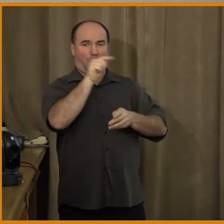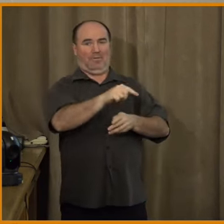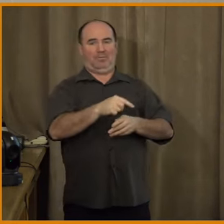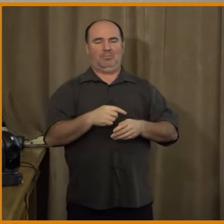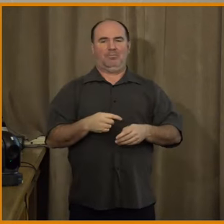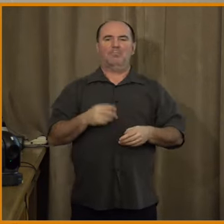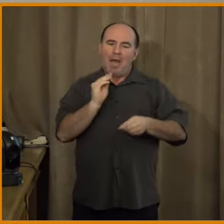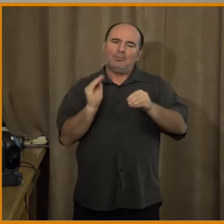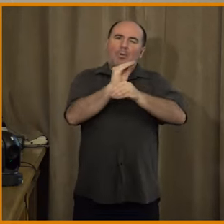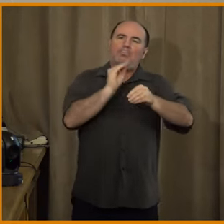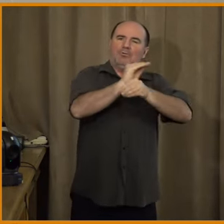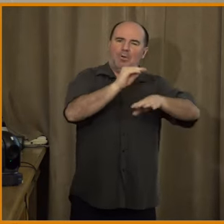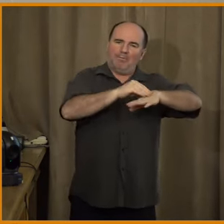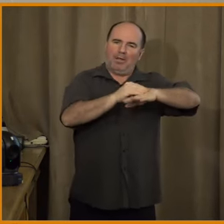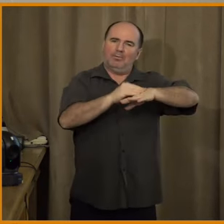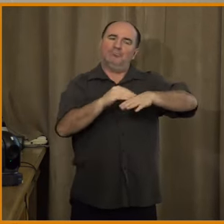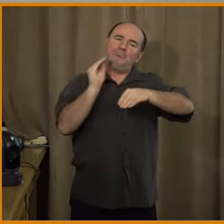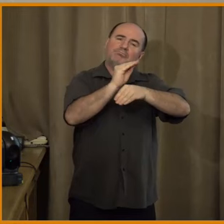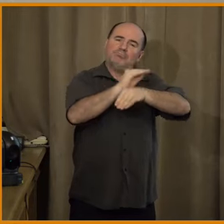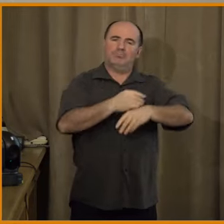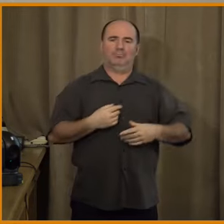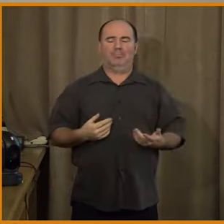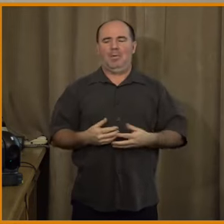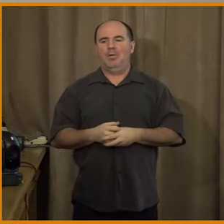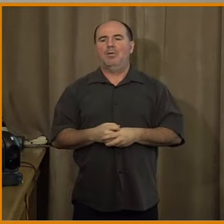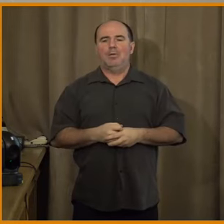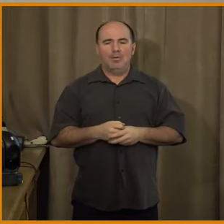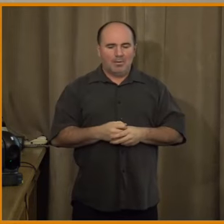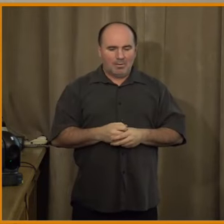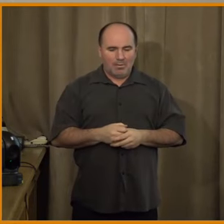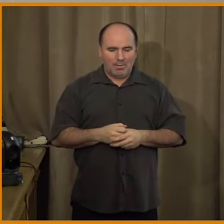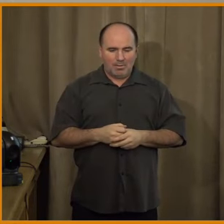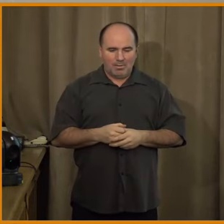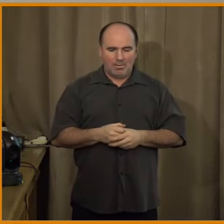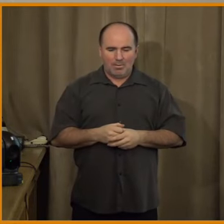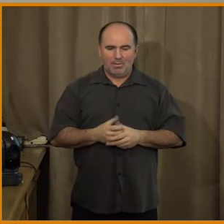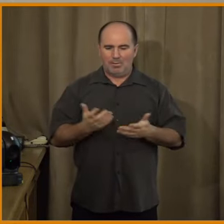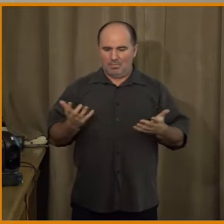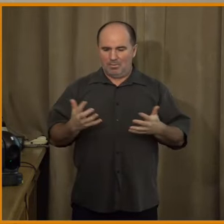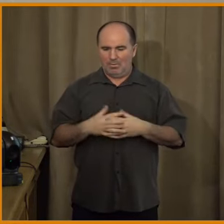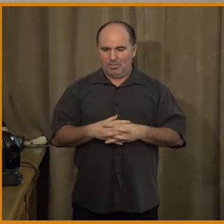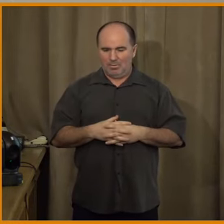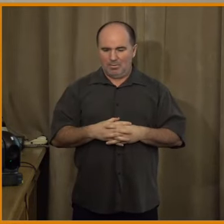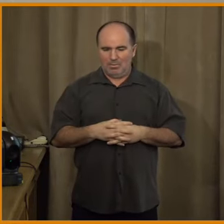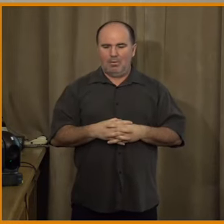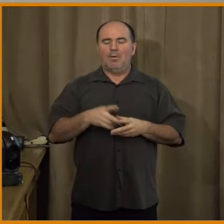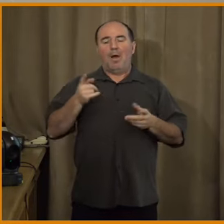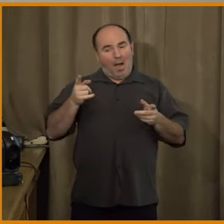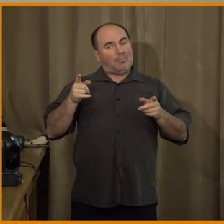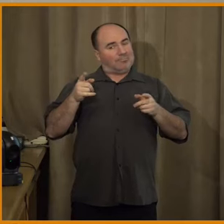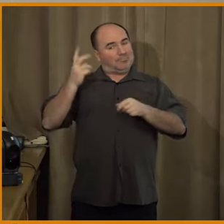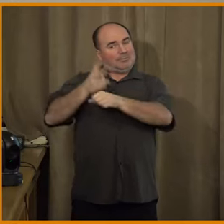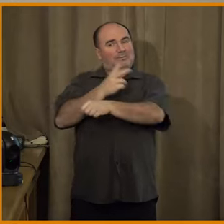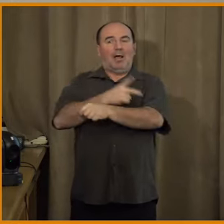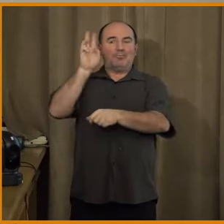digitálních platform. A ta samoregulaci se dá dělat, buď to se nedá dělat úplně minimalisticky, a